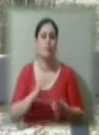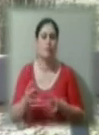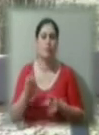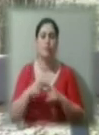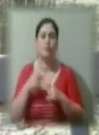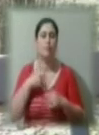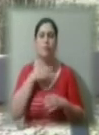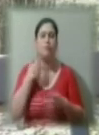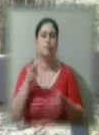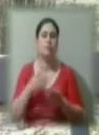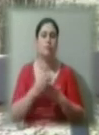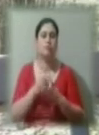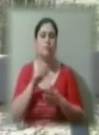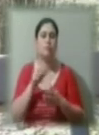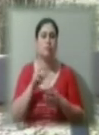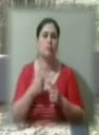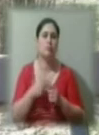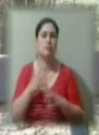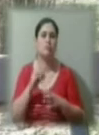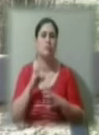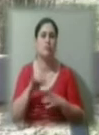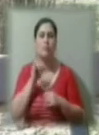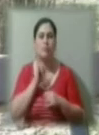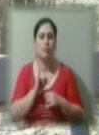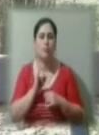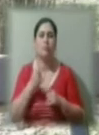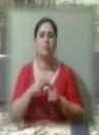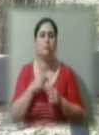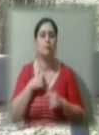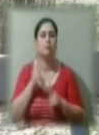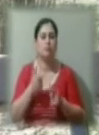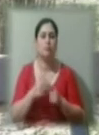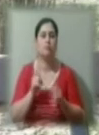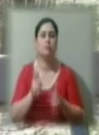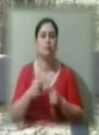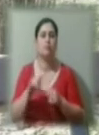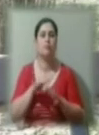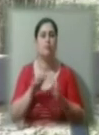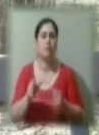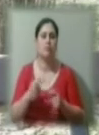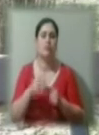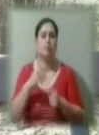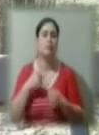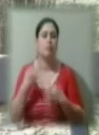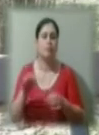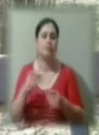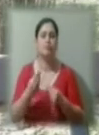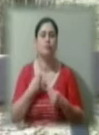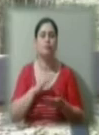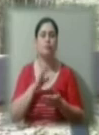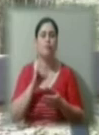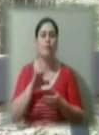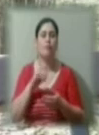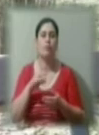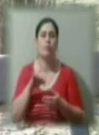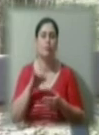спадок. В якому сенсі поганий? Я міг погодитися на угоду із владою. Вони б мене відпустили, дали умовний термін. І все б зробили,